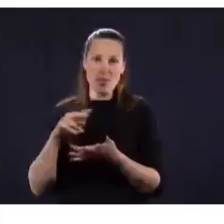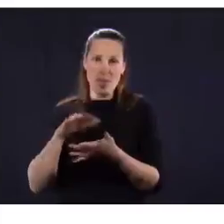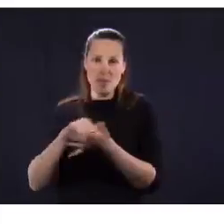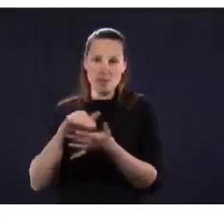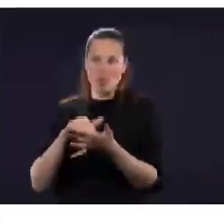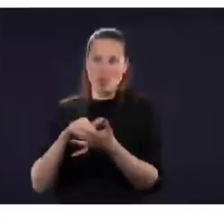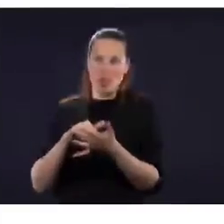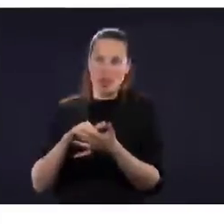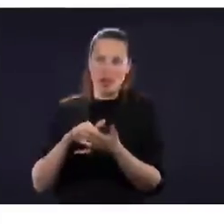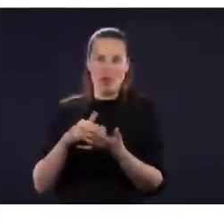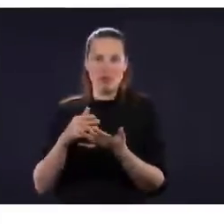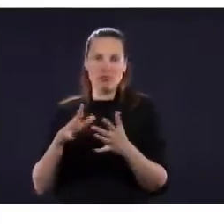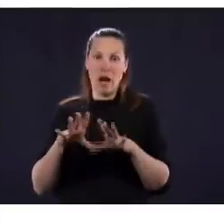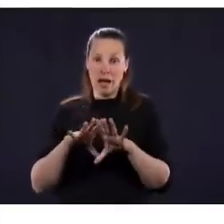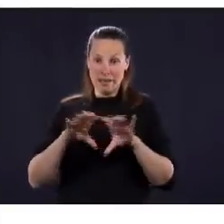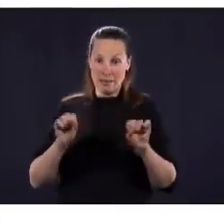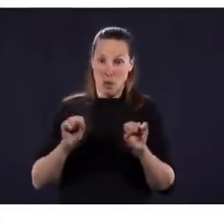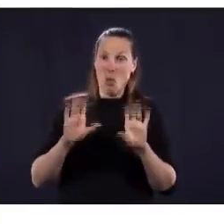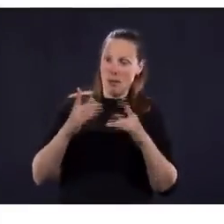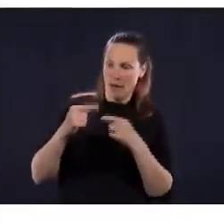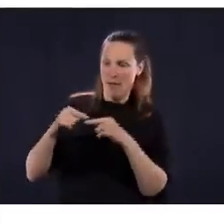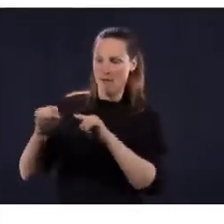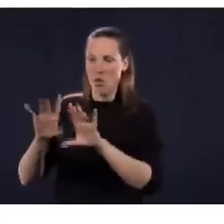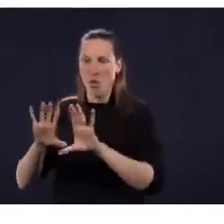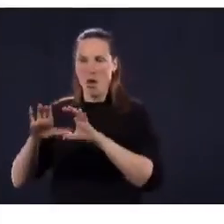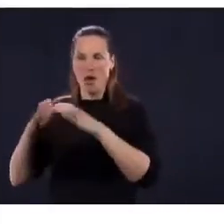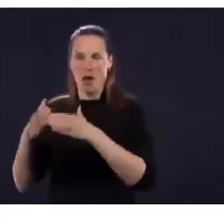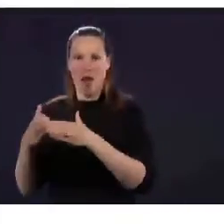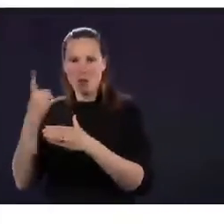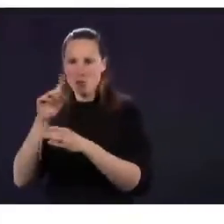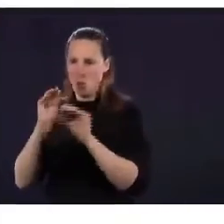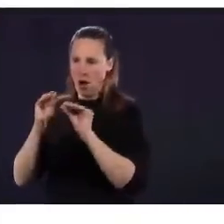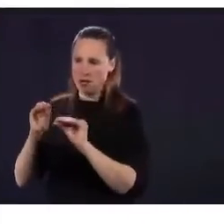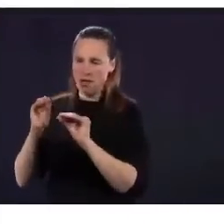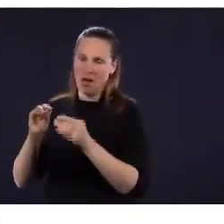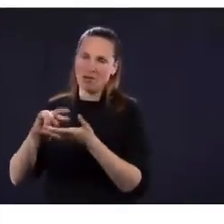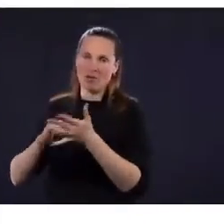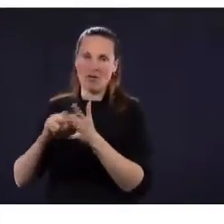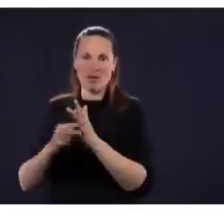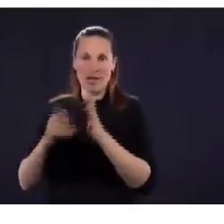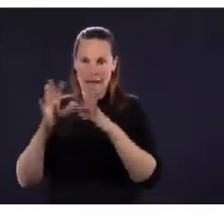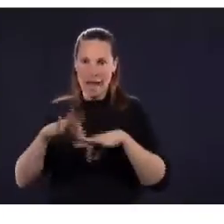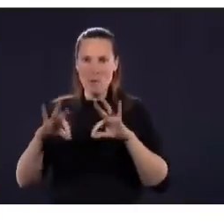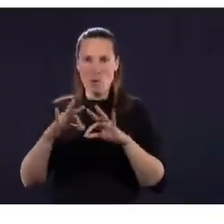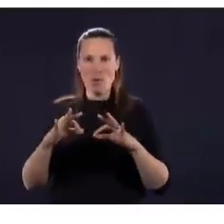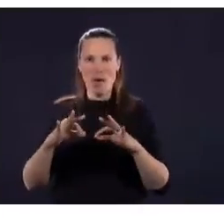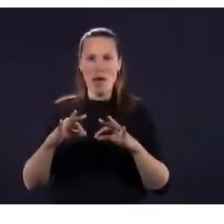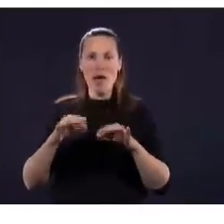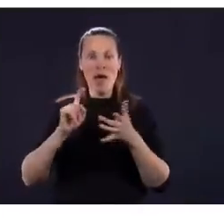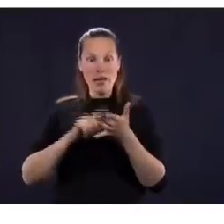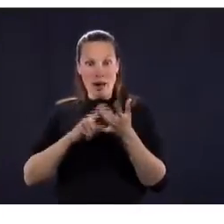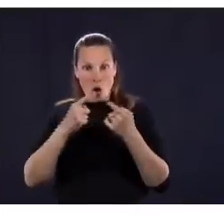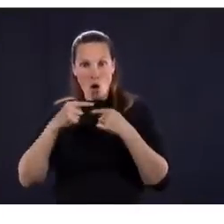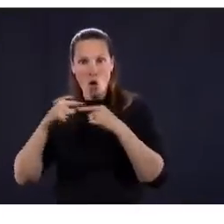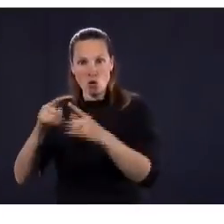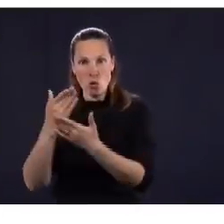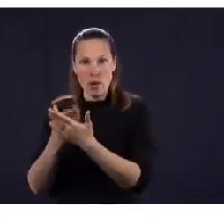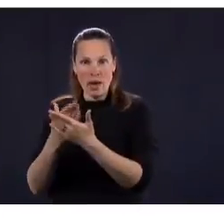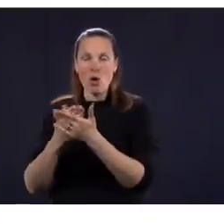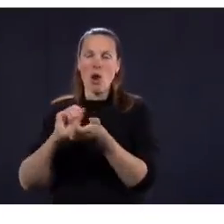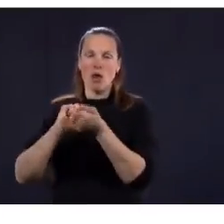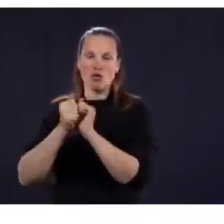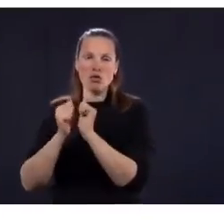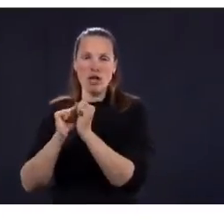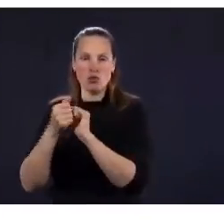COVID-19, là. Soyons indulgents. Merci. Donc, c ce qui complète pour les questions en français. On va maintenant passer à Kat Sonny,